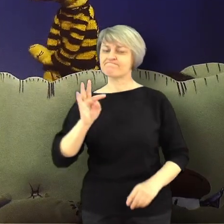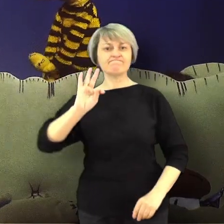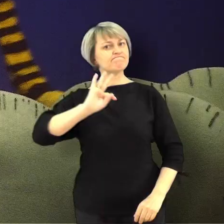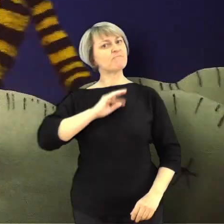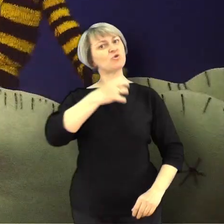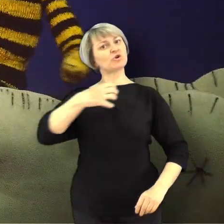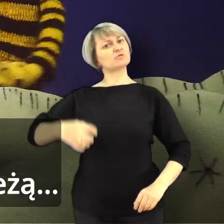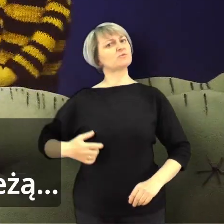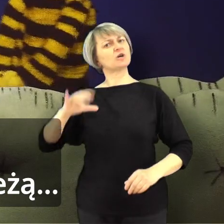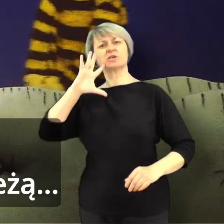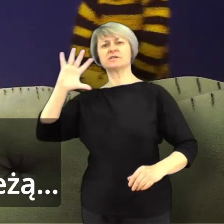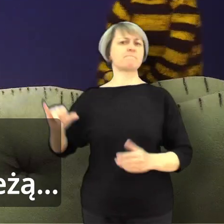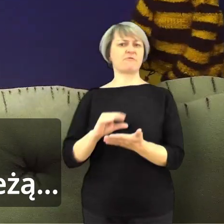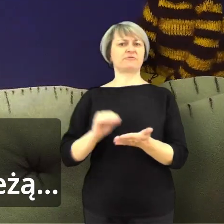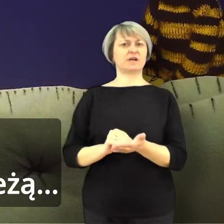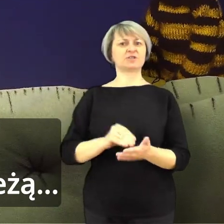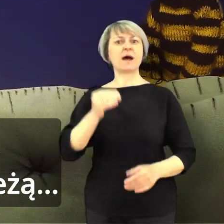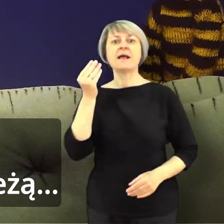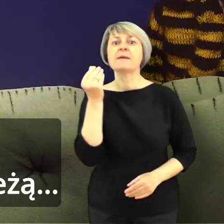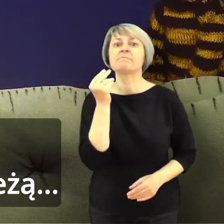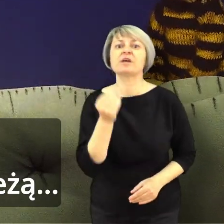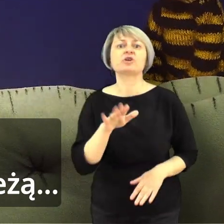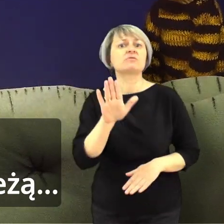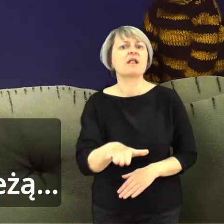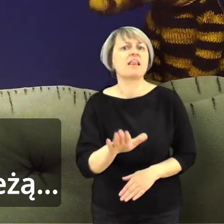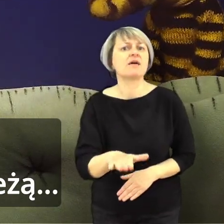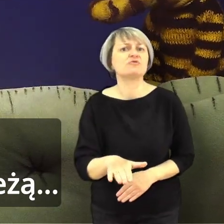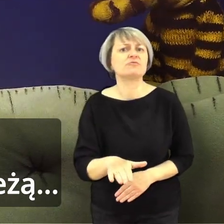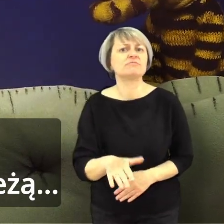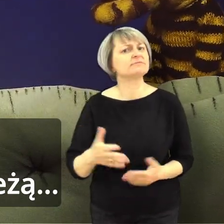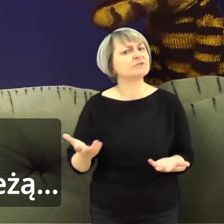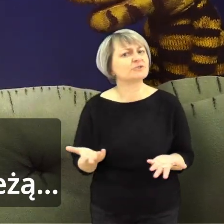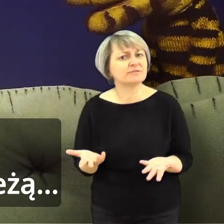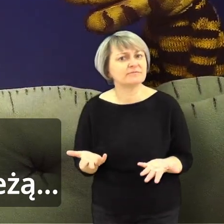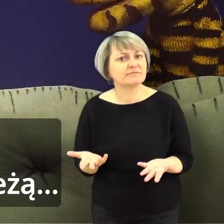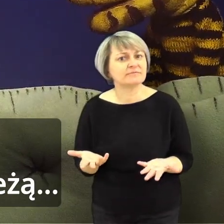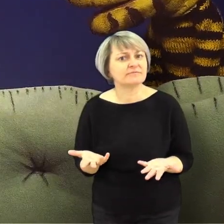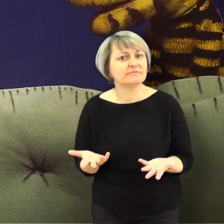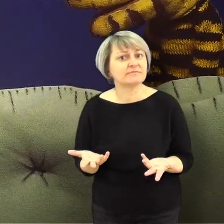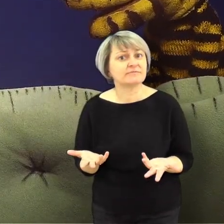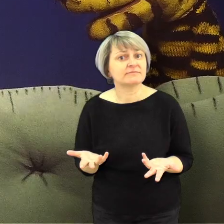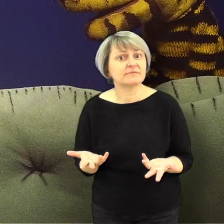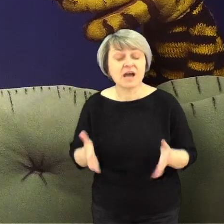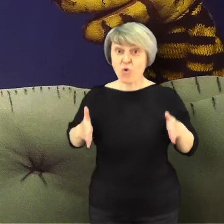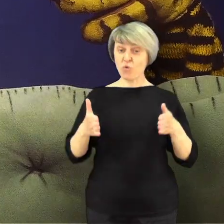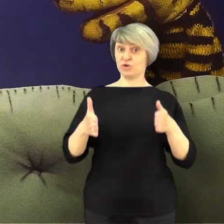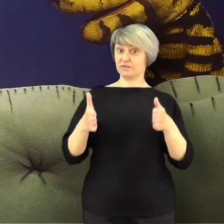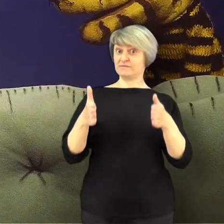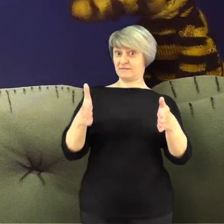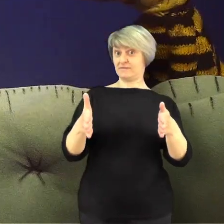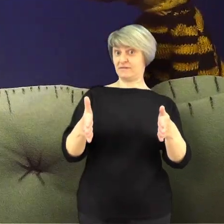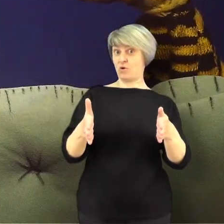pieniędzy Mój gospodarz zawsze powtarza, że pieniądze leżą na